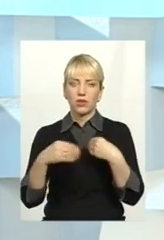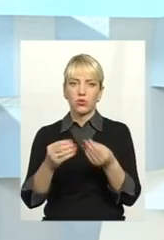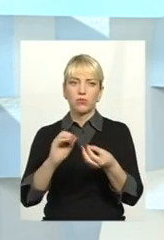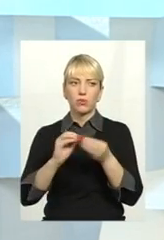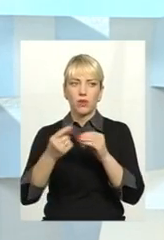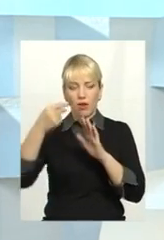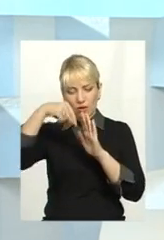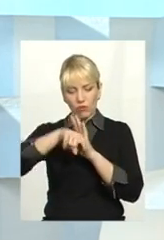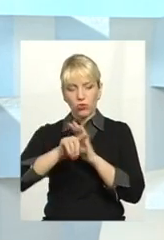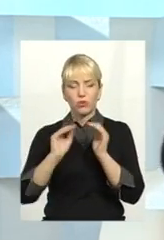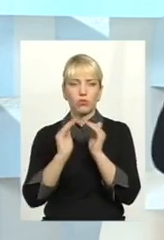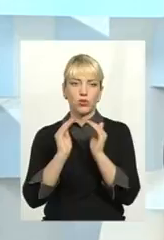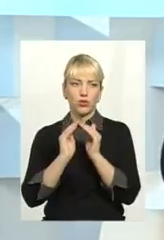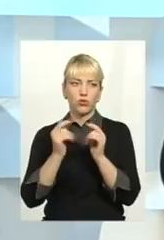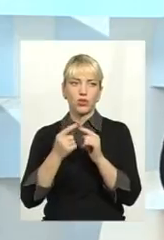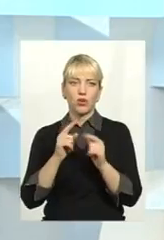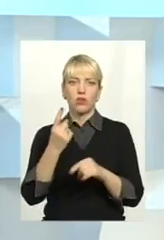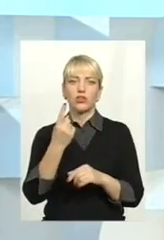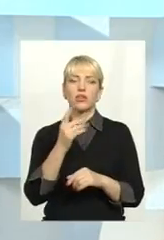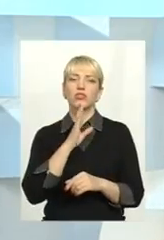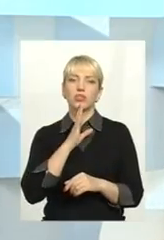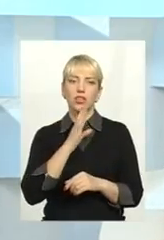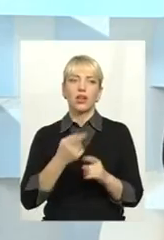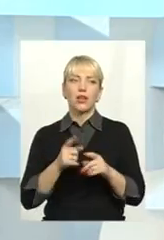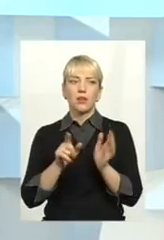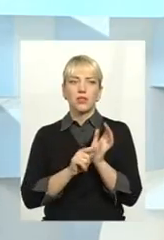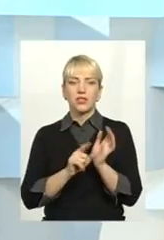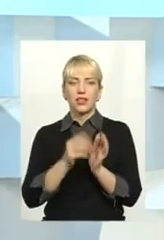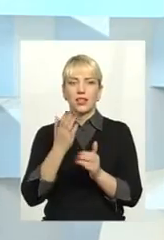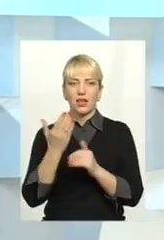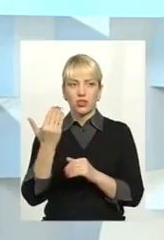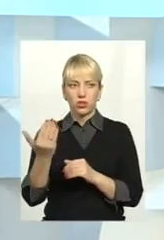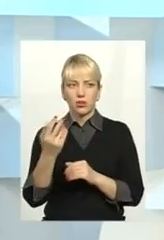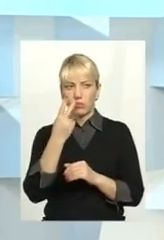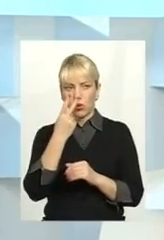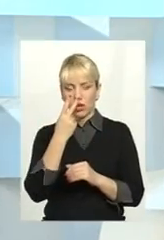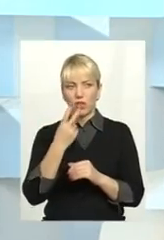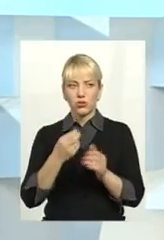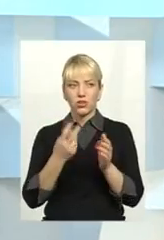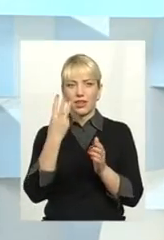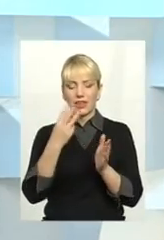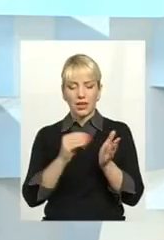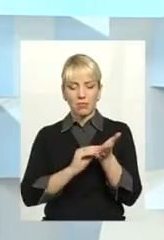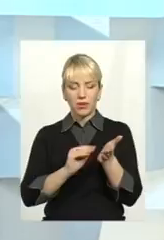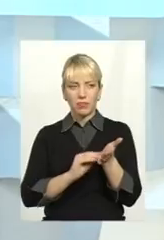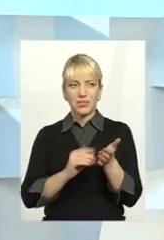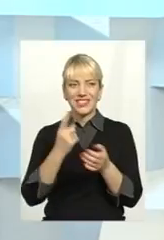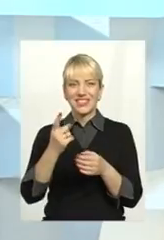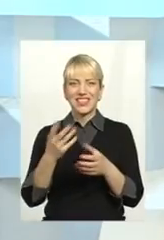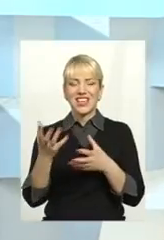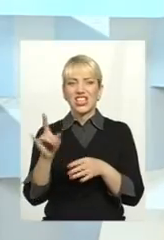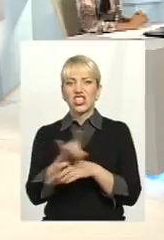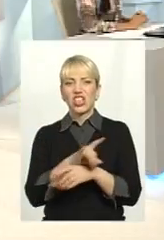внутрі будинку. Сьогодні встає одинока жінка, пенсіонер. І якщо її… Вони показують три приписи, які є ці шахраї,